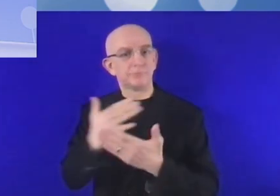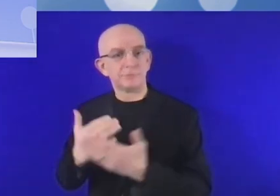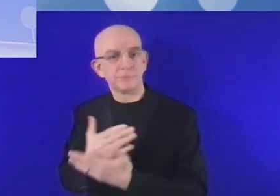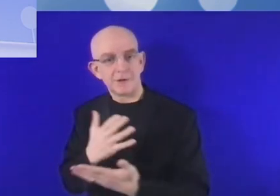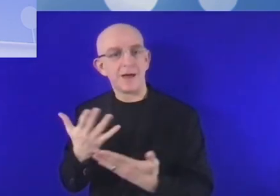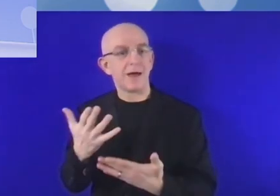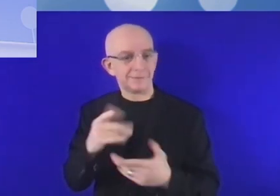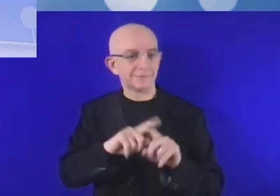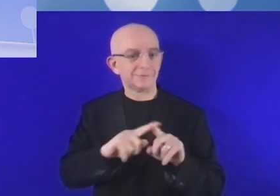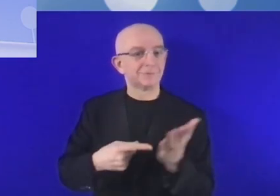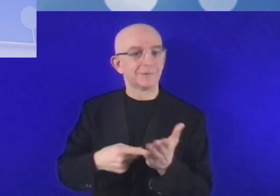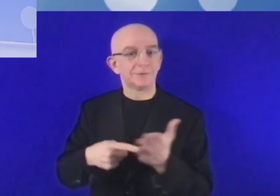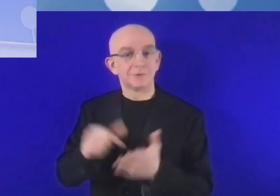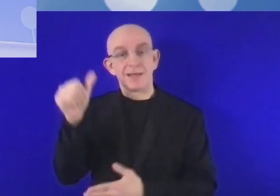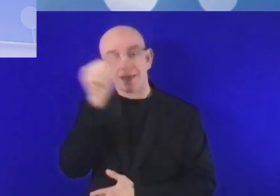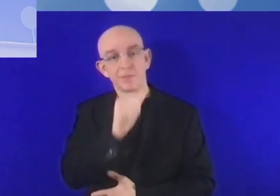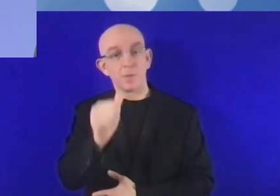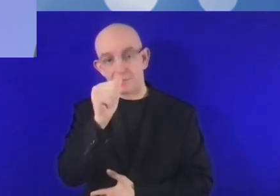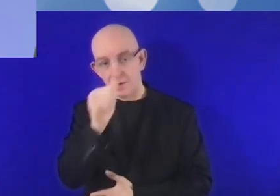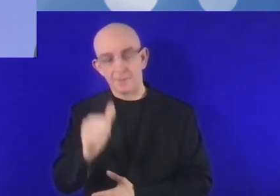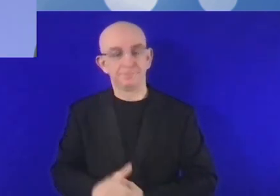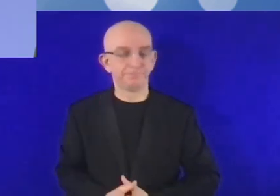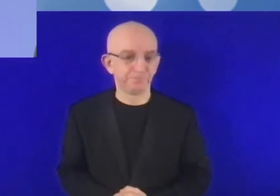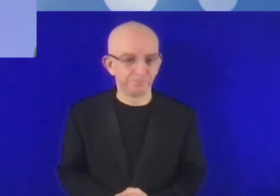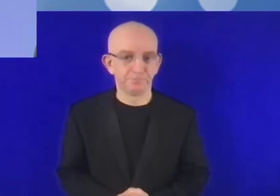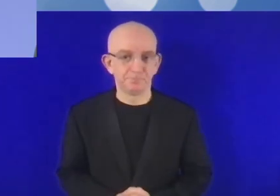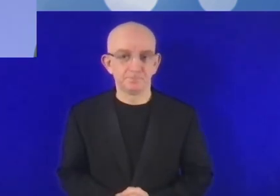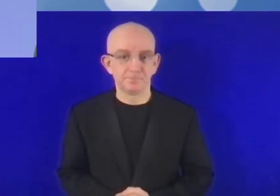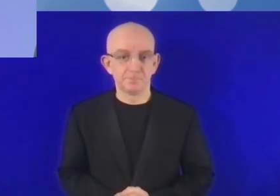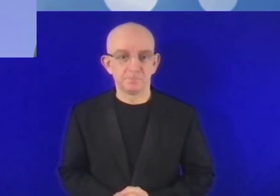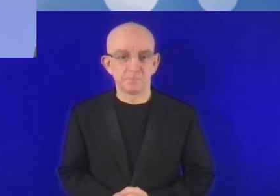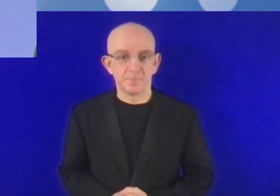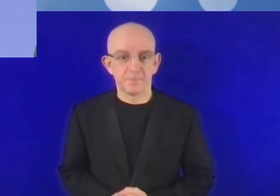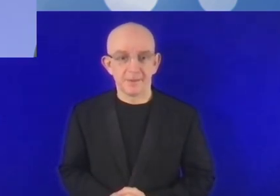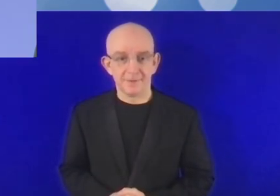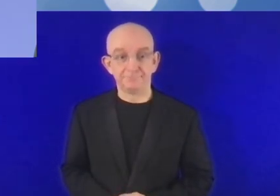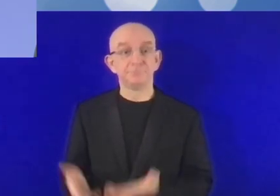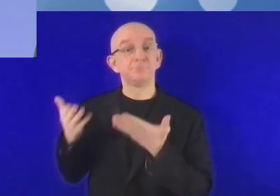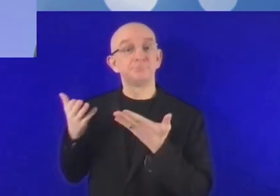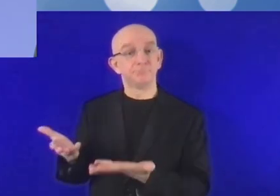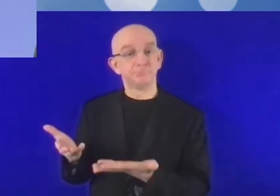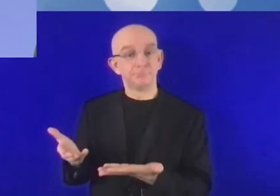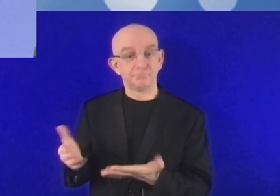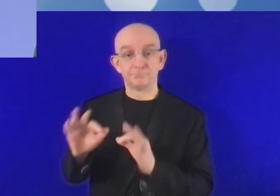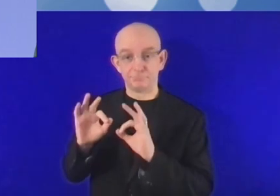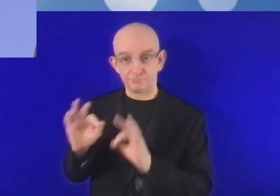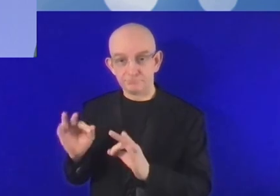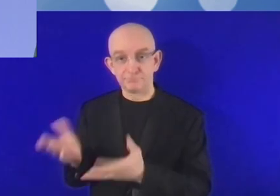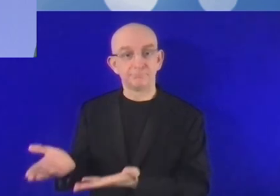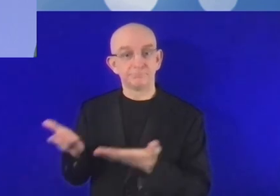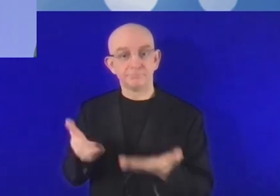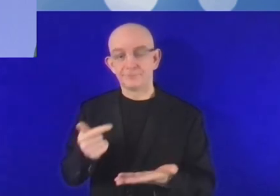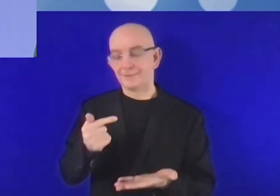et à la Technologie en Éthiopie. Avec nous également Madame Teresa